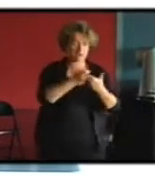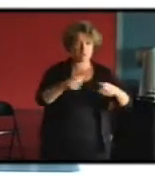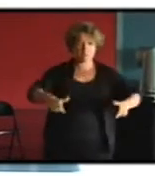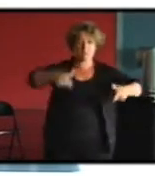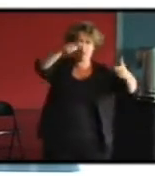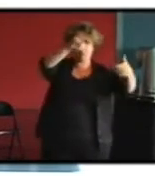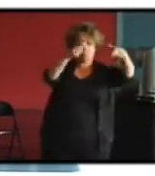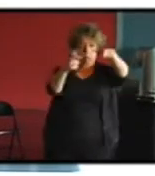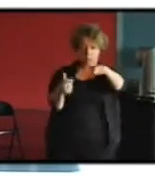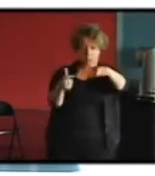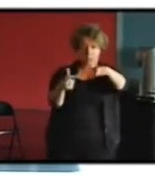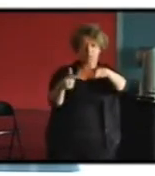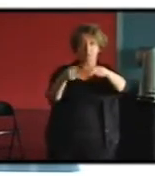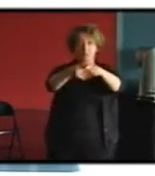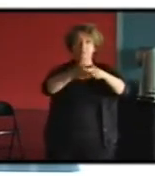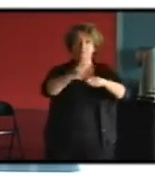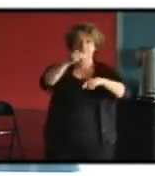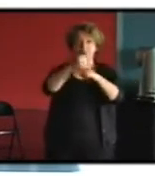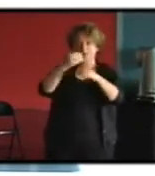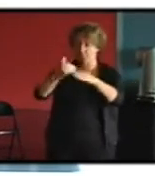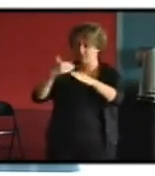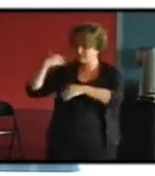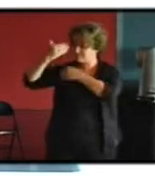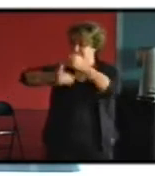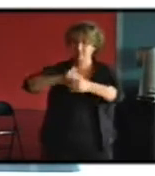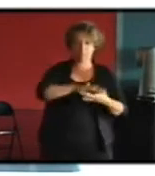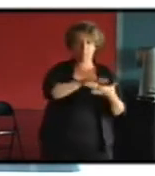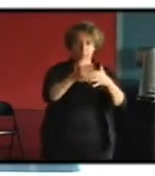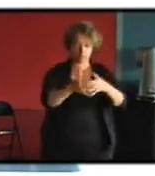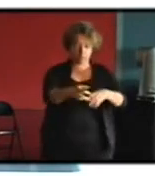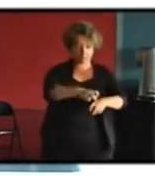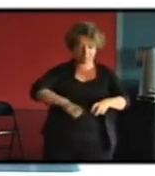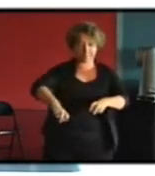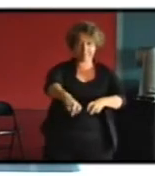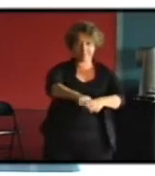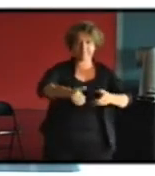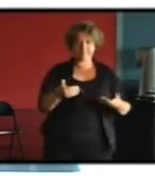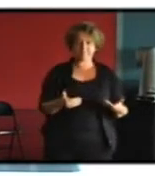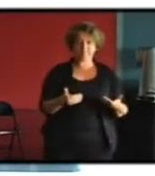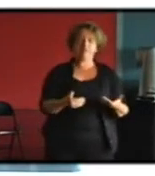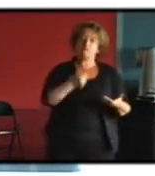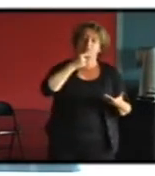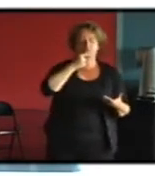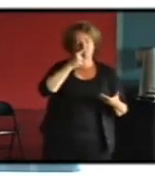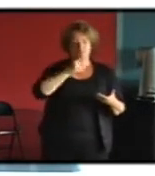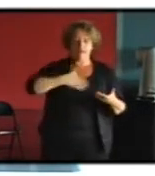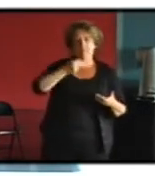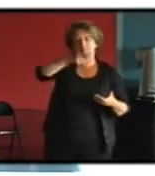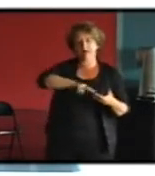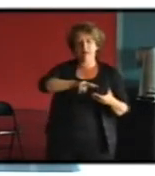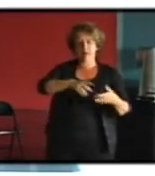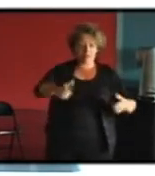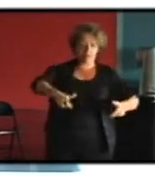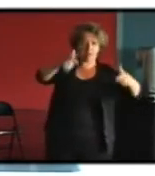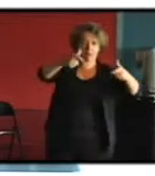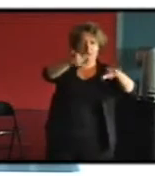de cailloux quoi voilà donc de toute façon à un moment donné l'acte de transmission moi j'aime bien la ruine parce que c'est vraiment le truc qui